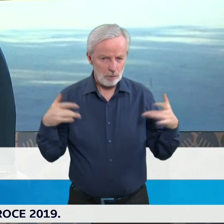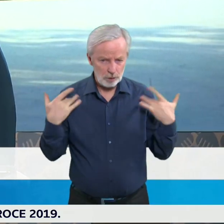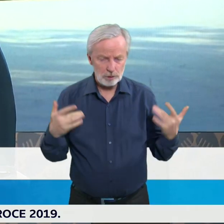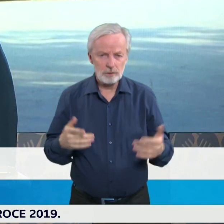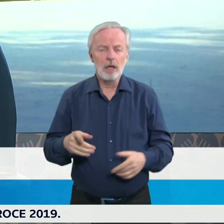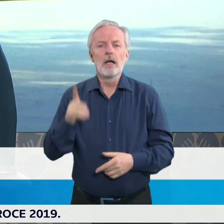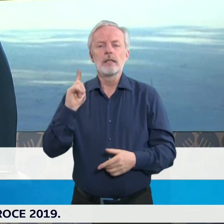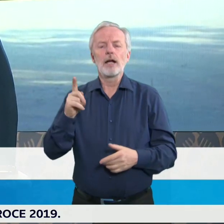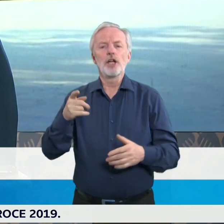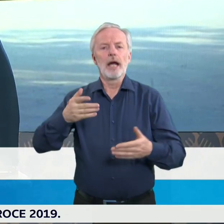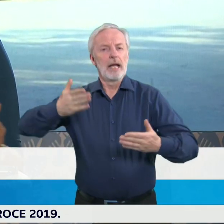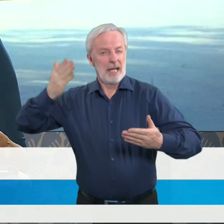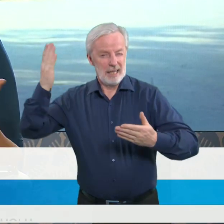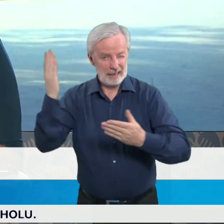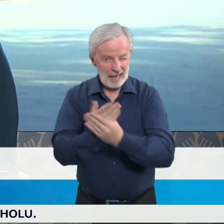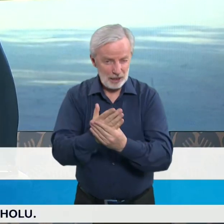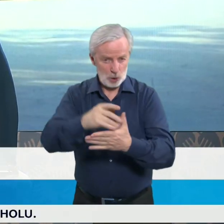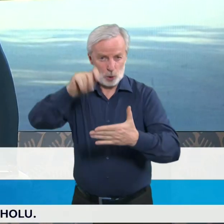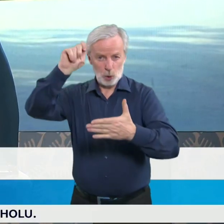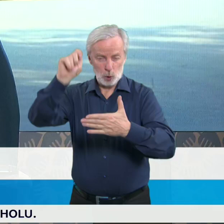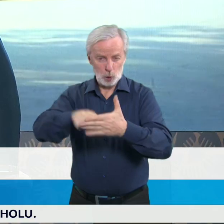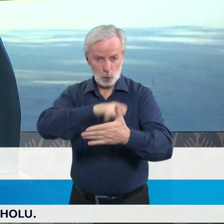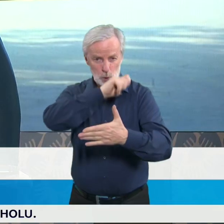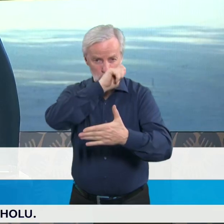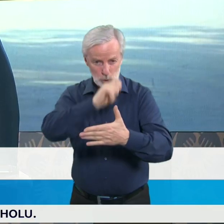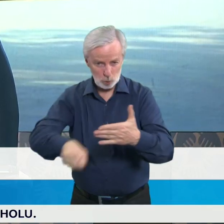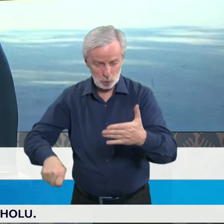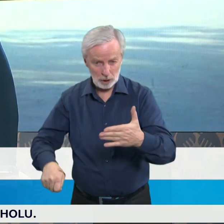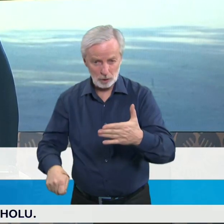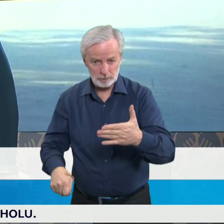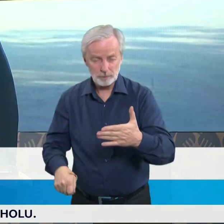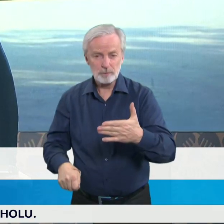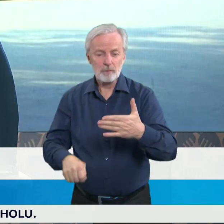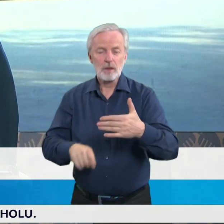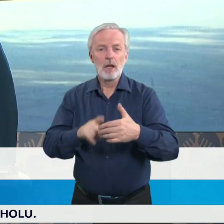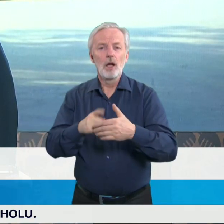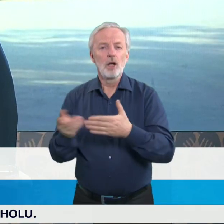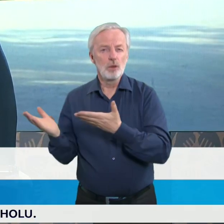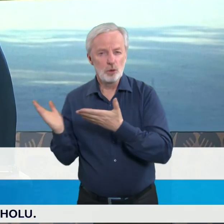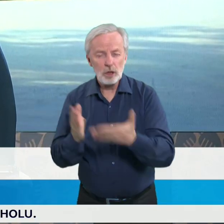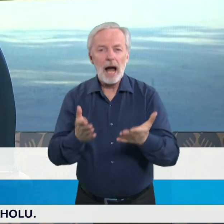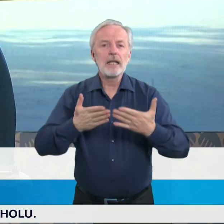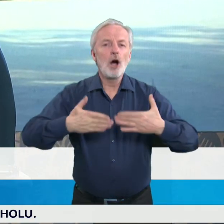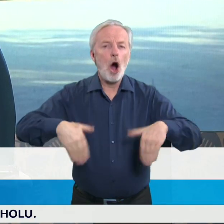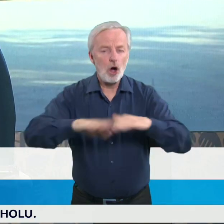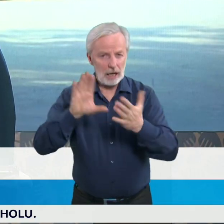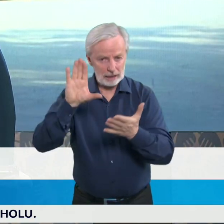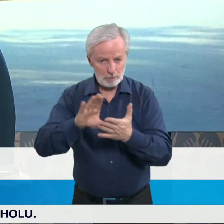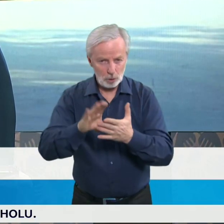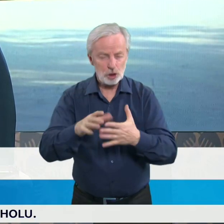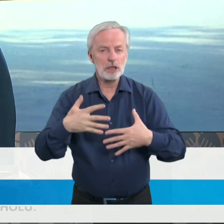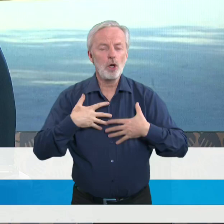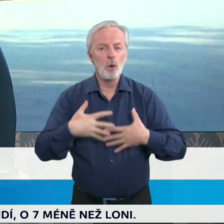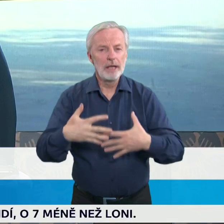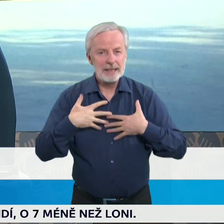svazy podnikatelské to dostali na vědomí, k připomínkám, týká se to dodání ochranných prostředků dýchacích cest vyšší filtrační